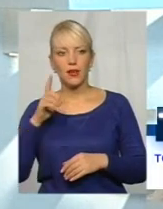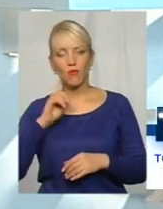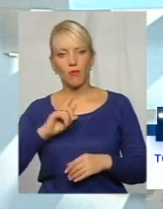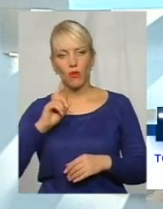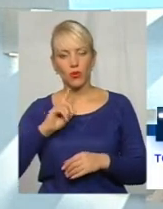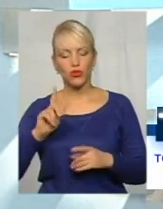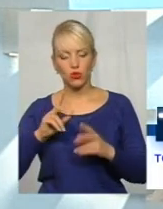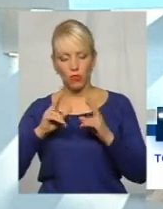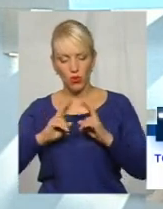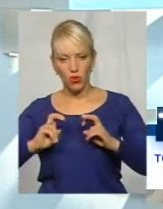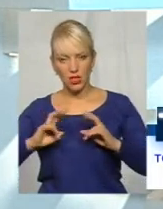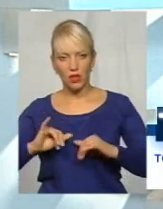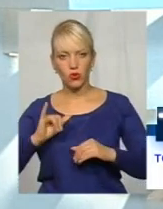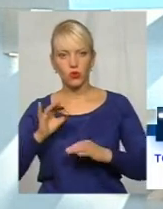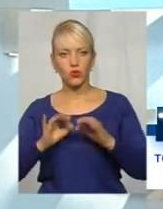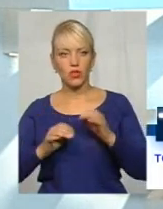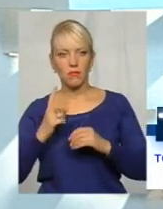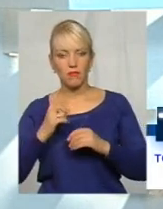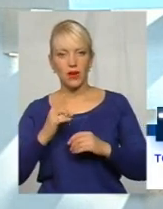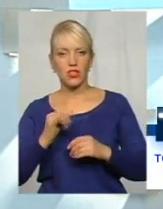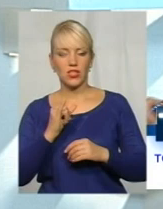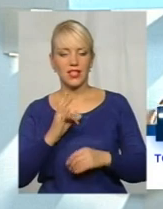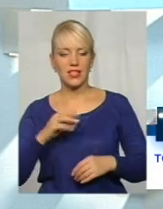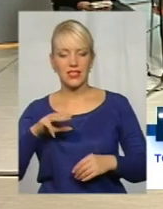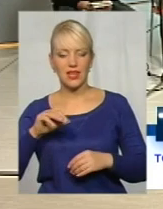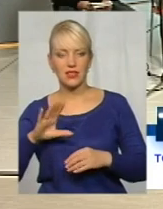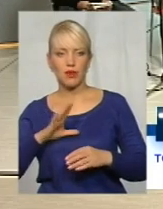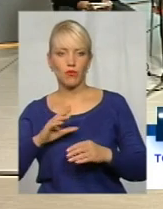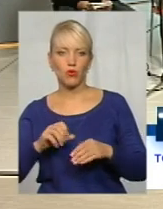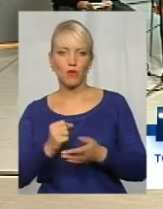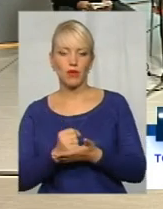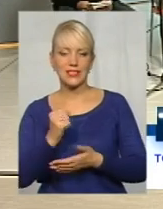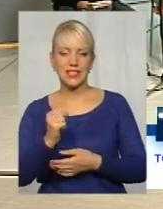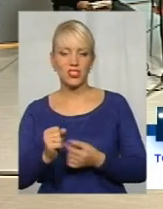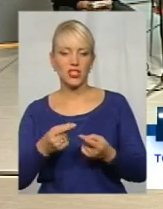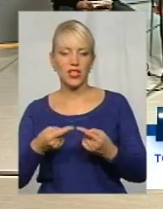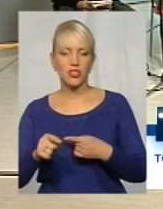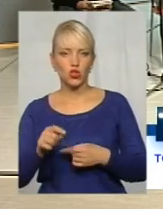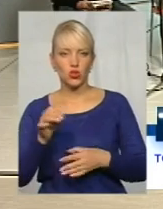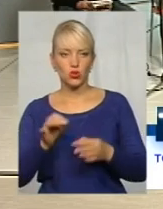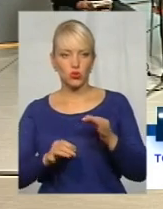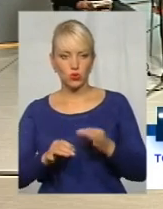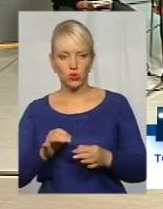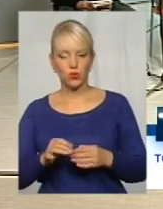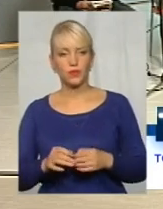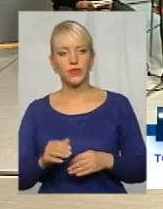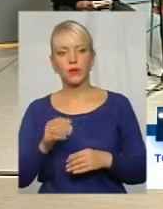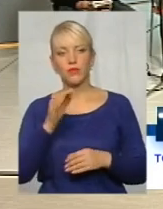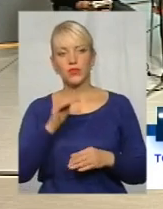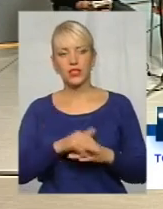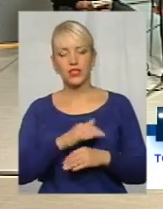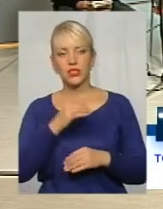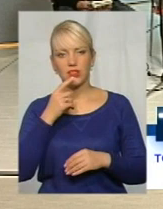того, щоб її розглянули в суді першої інстанції, було призначено іншого суддю. Скажіть, будь ласка, пані Юлія,